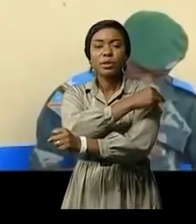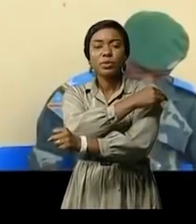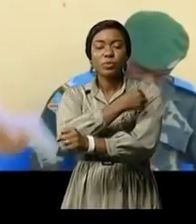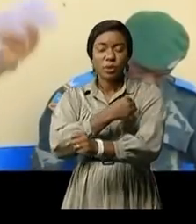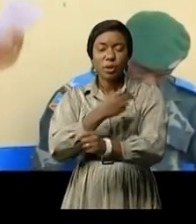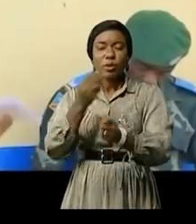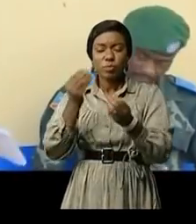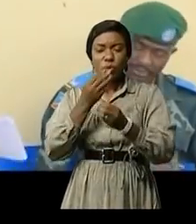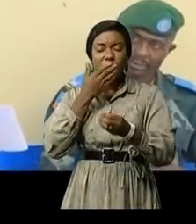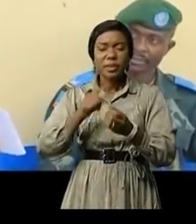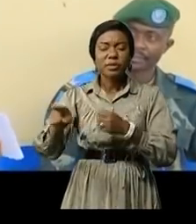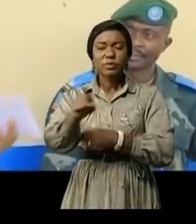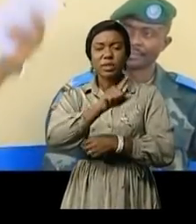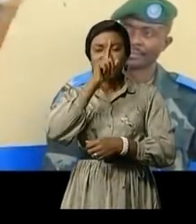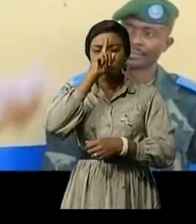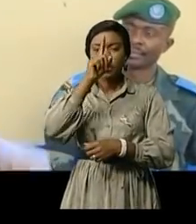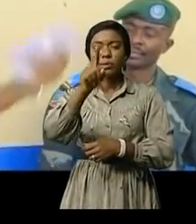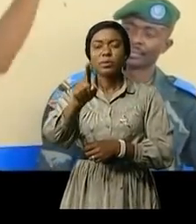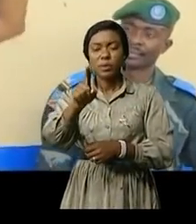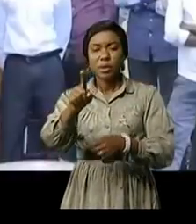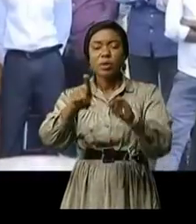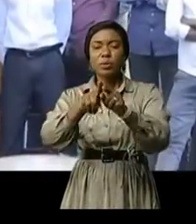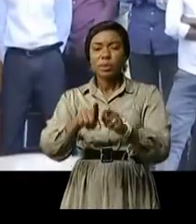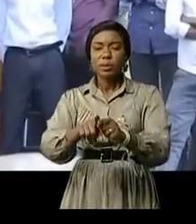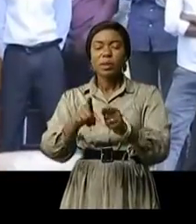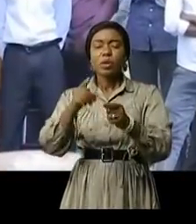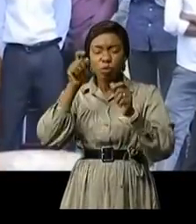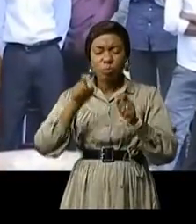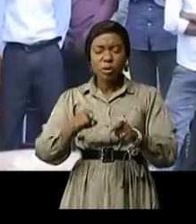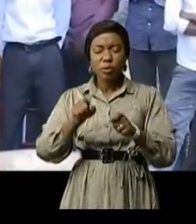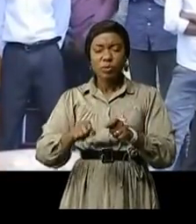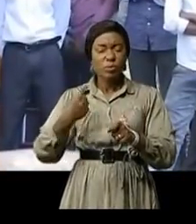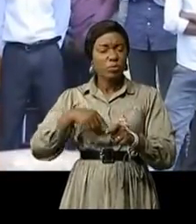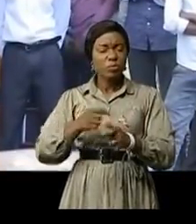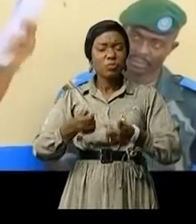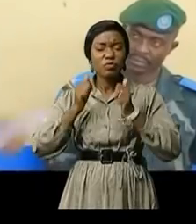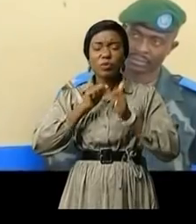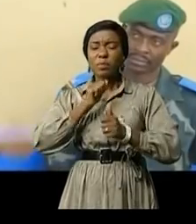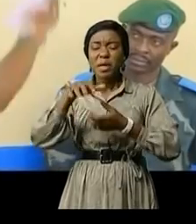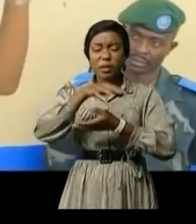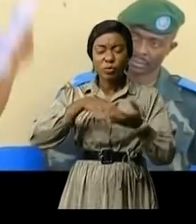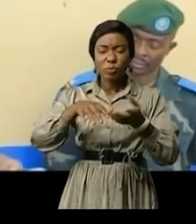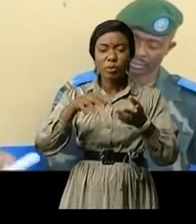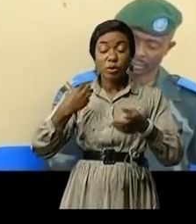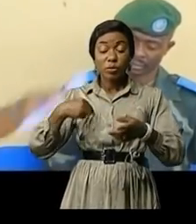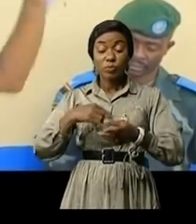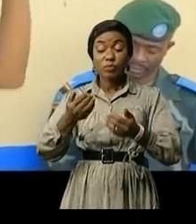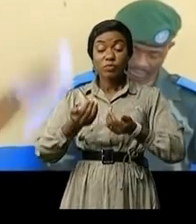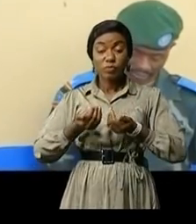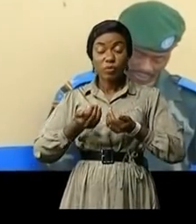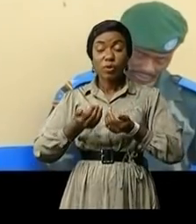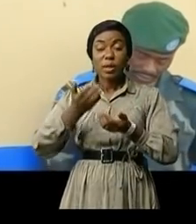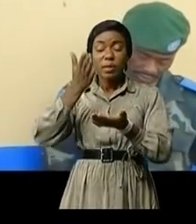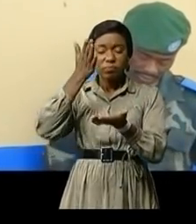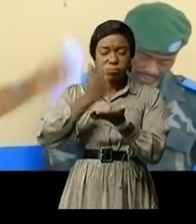il y a des gens qui veulent que cela s'arrête et surtout les intellectuels la grande partie voudrait que il y ait la